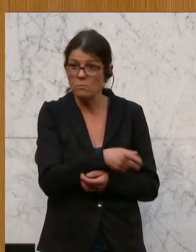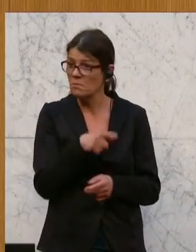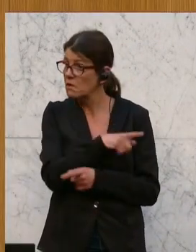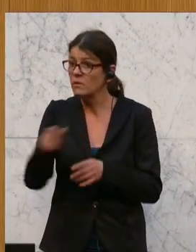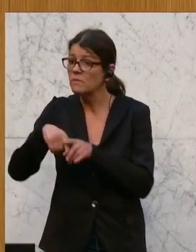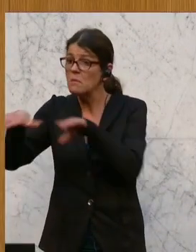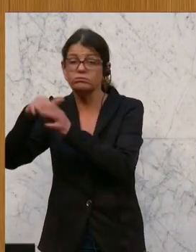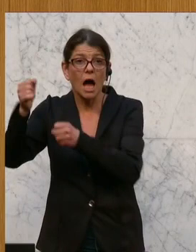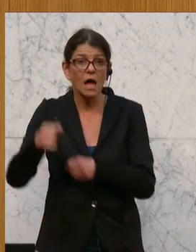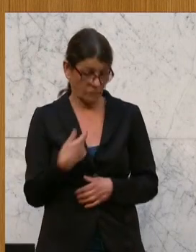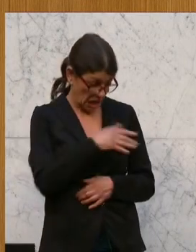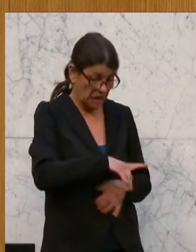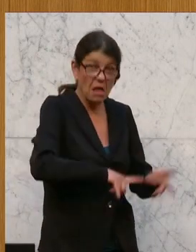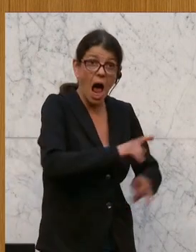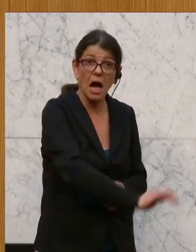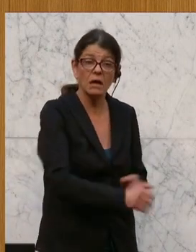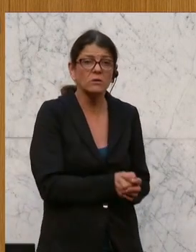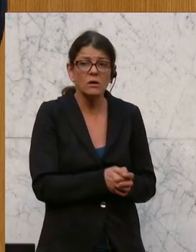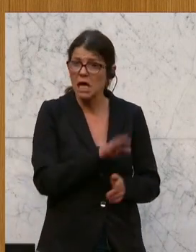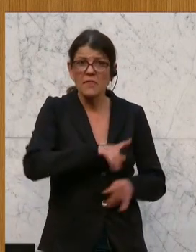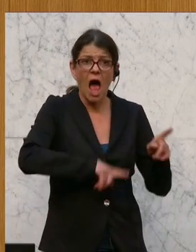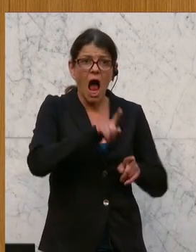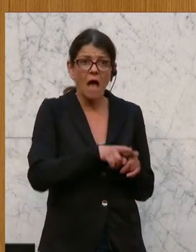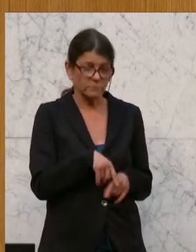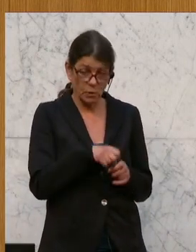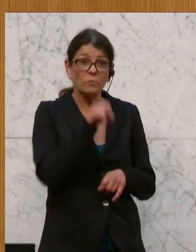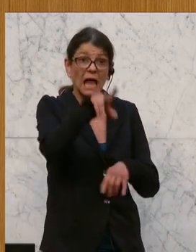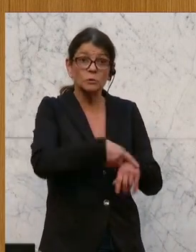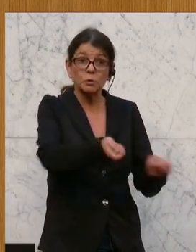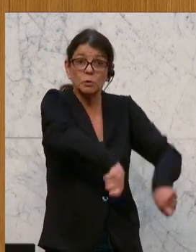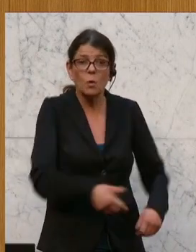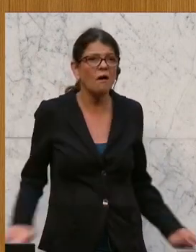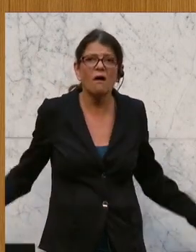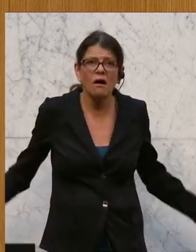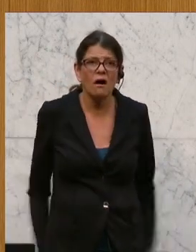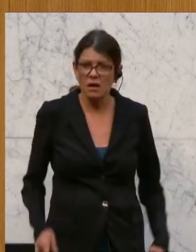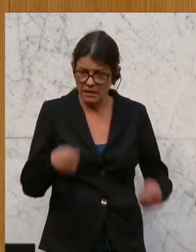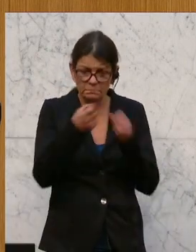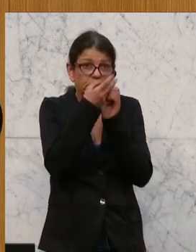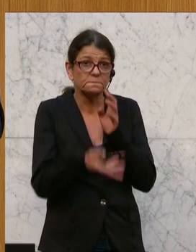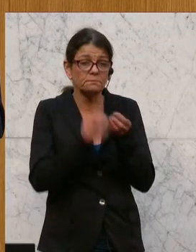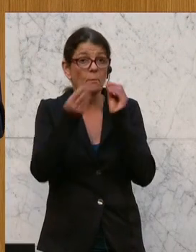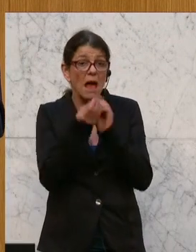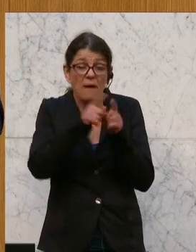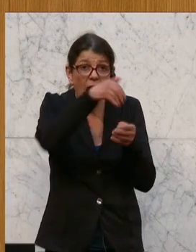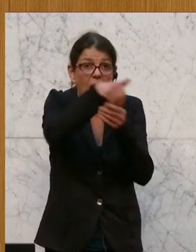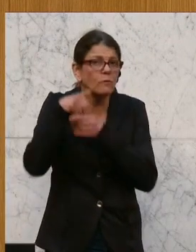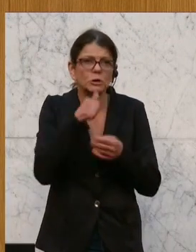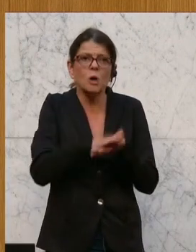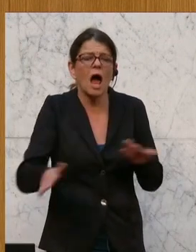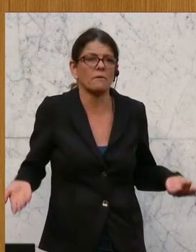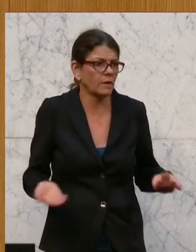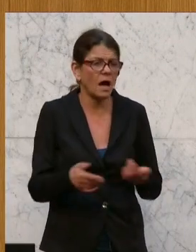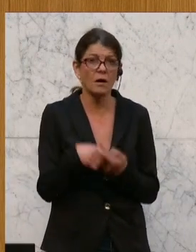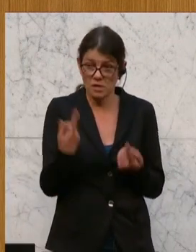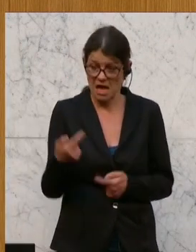kann, weil sie auch Kindergartenkind hat und der Kindergarten vielleicht um 13 Uhr zusperrt. Da stehen ja viele, viele Probleme dahinter. Und dann sitzt